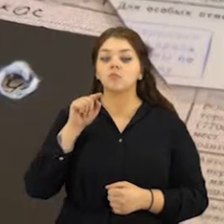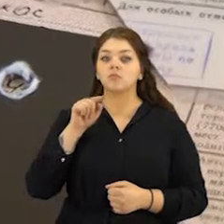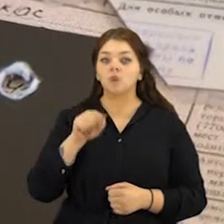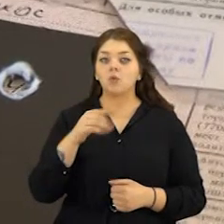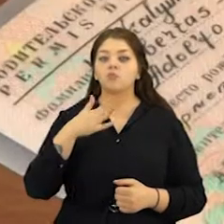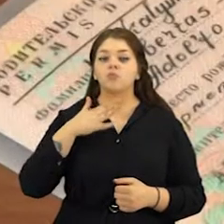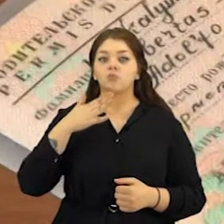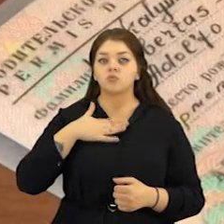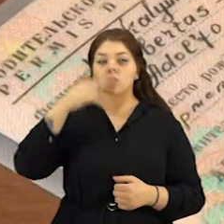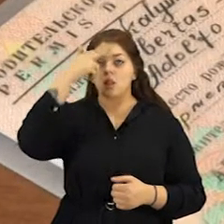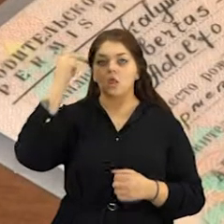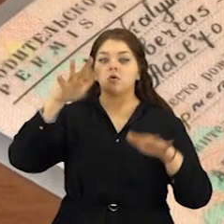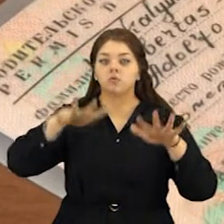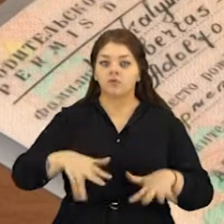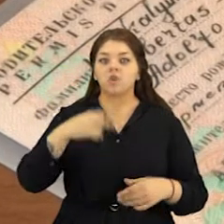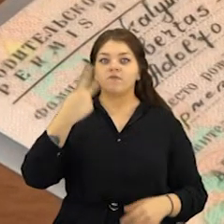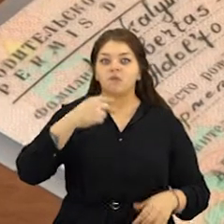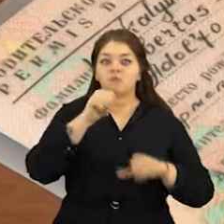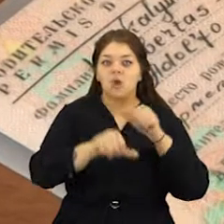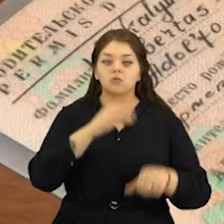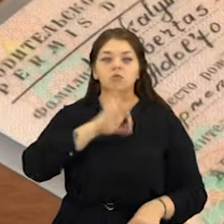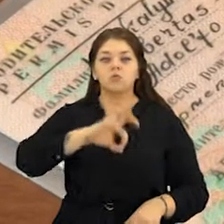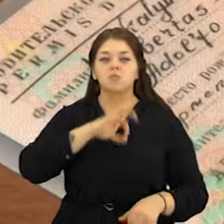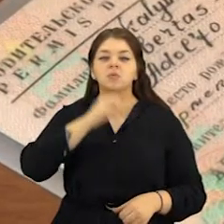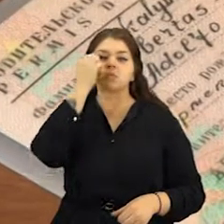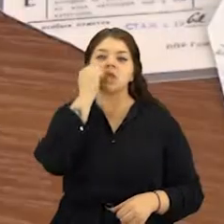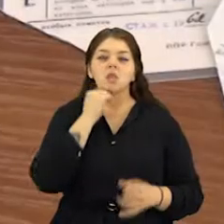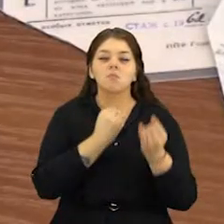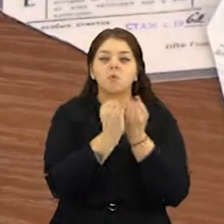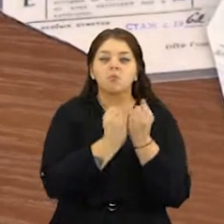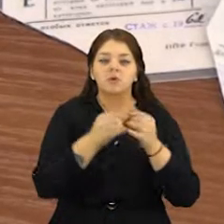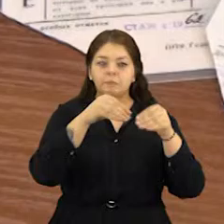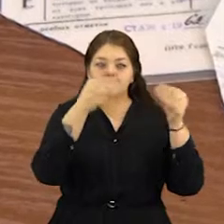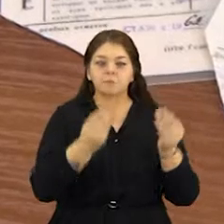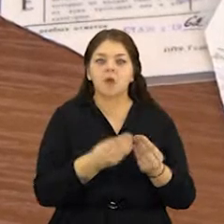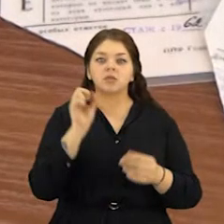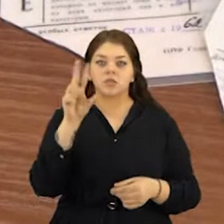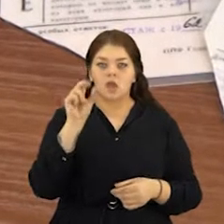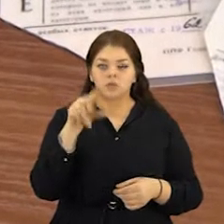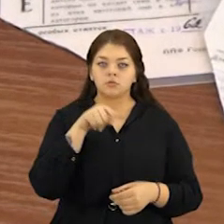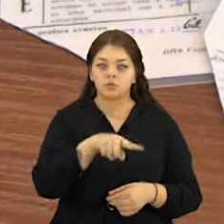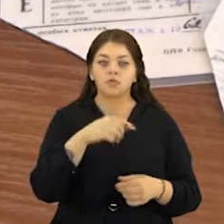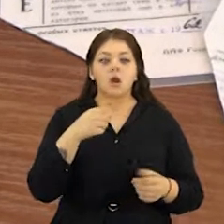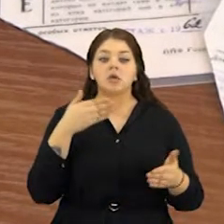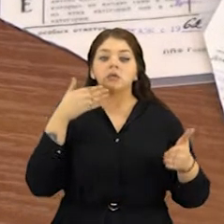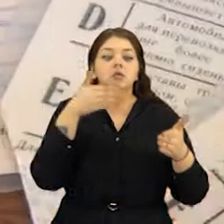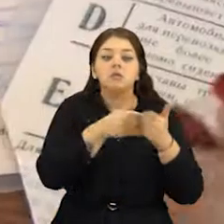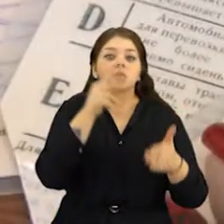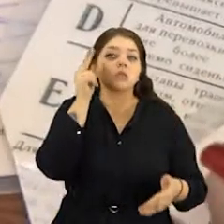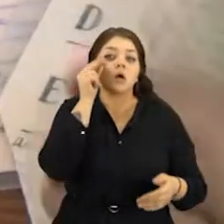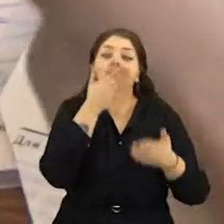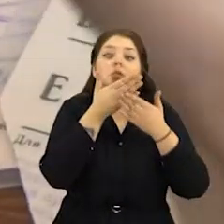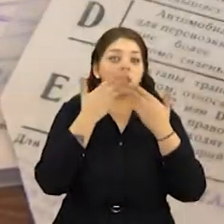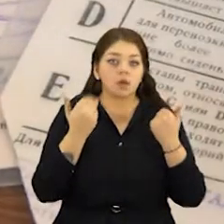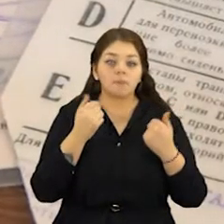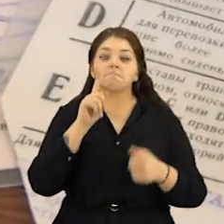Štai tokie mūsų šalyje daugiau kaip 20 mečius naudojami senieji papiriniai laminuotai vairuotojo pažymėjimai, kuriuose nenurodyta jų